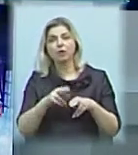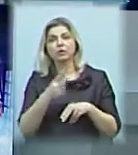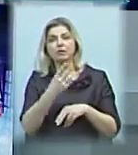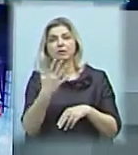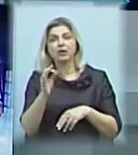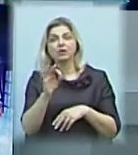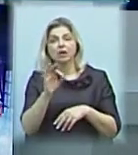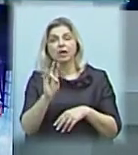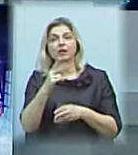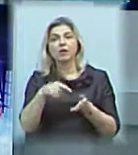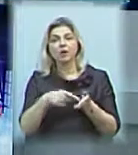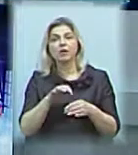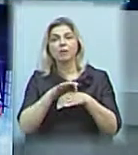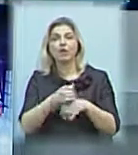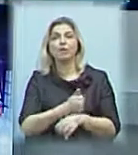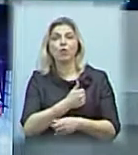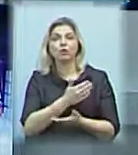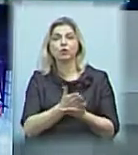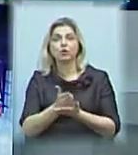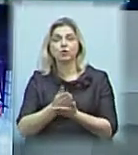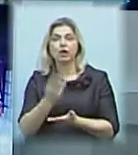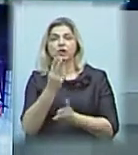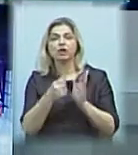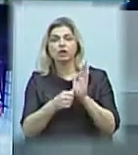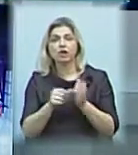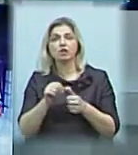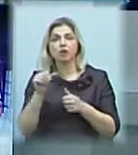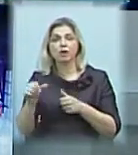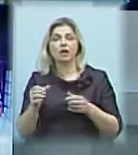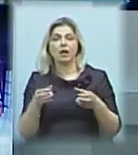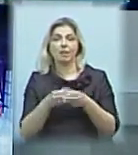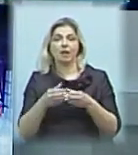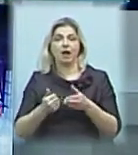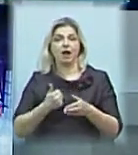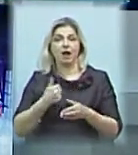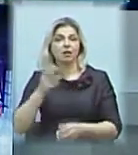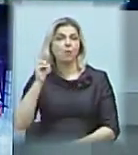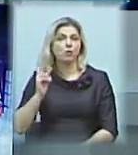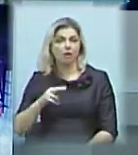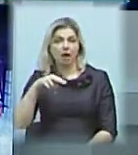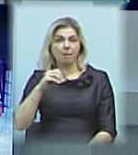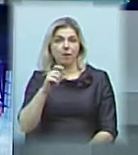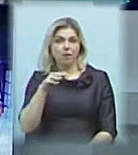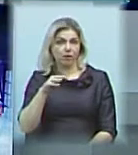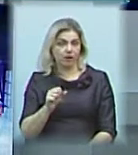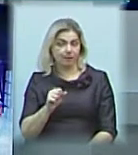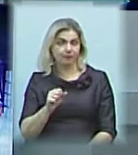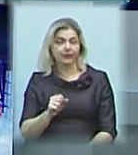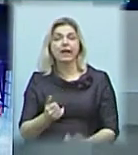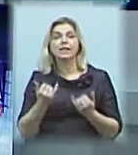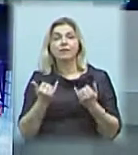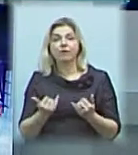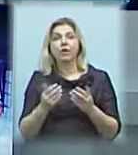жовтня в Миколаїві проведуть військовослужбовці 36 окремої бригади морської піхоти. І сьогоднішній випуск